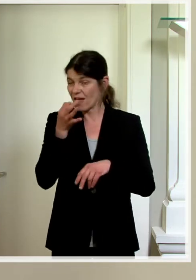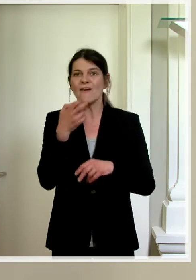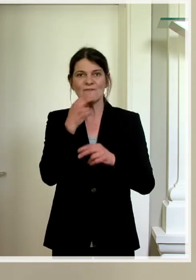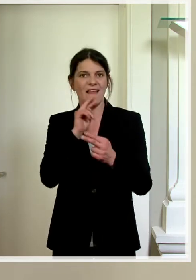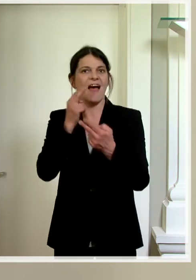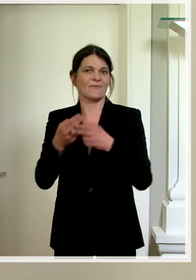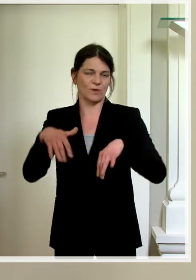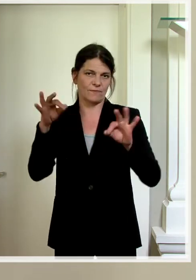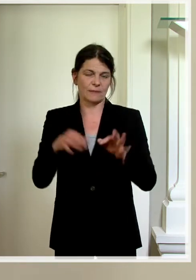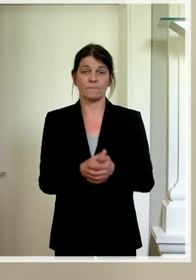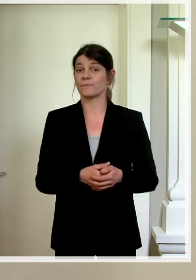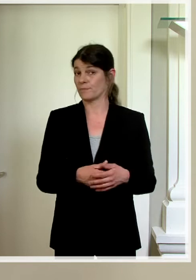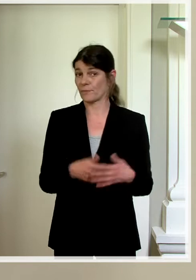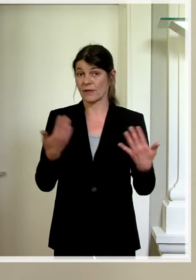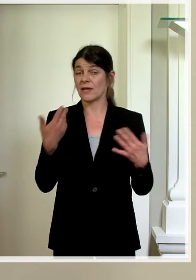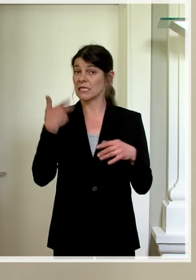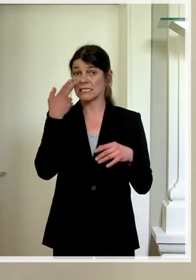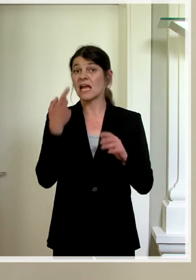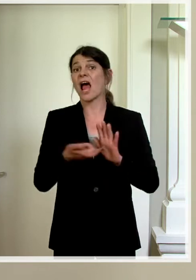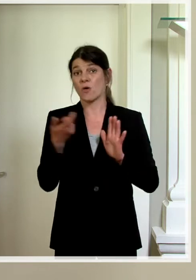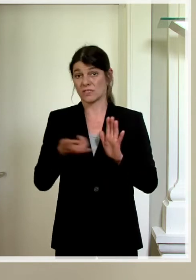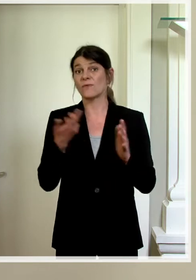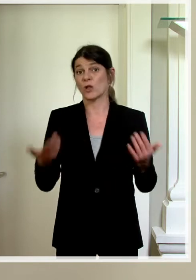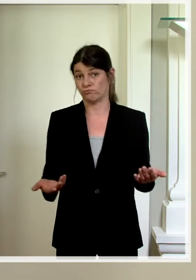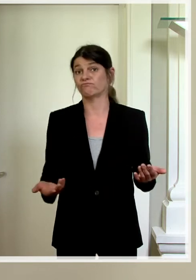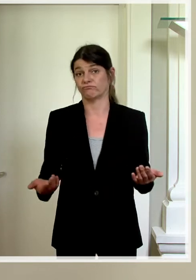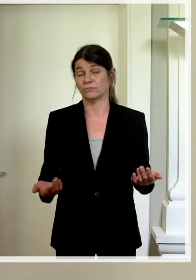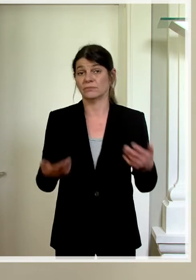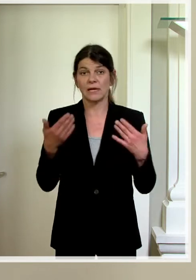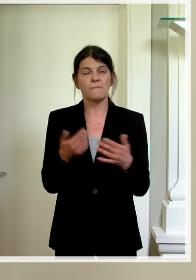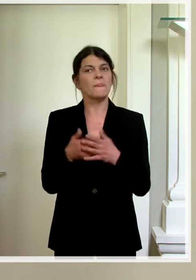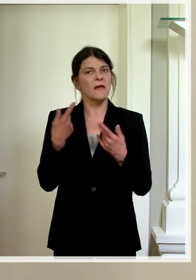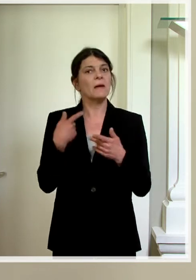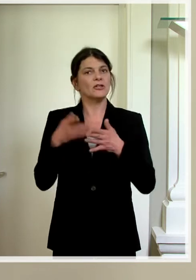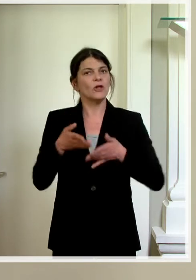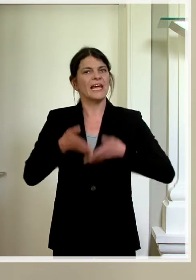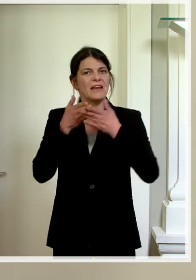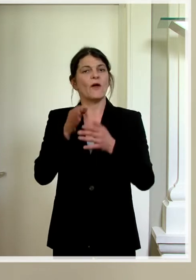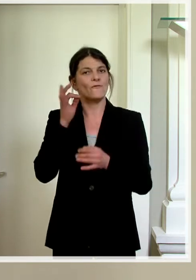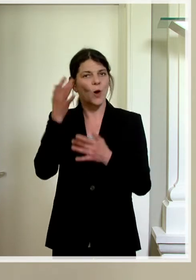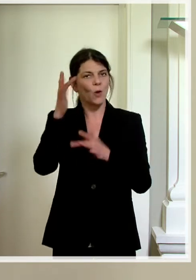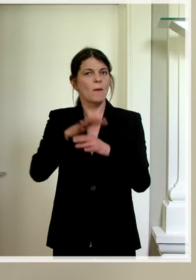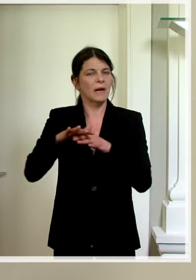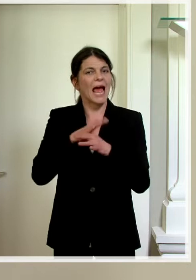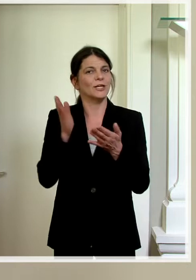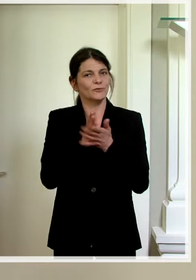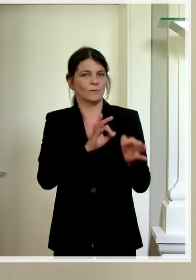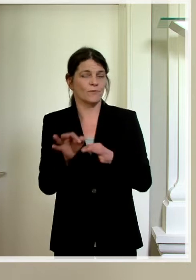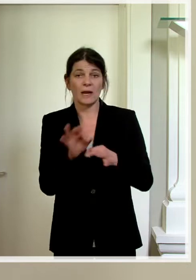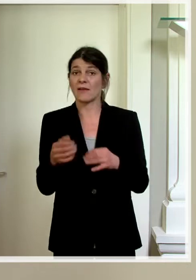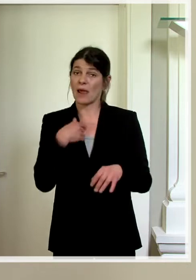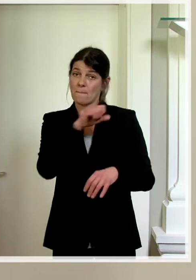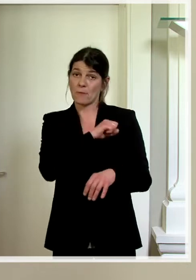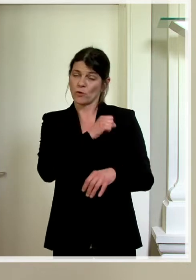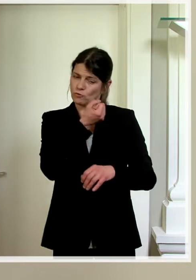Wir sehen die Herausforderungen und haben die Hilferufe aus dem Kulturbereich gehört. Wir bemühen uns um